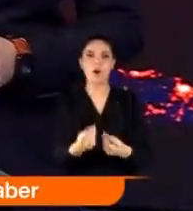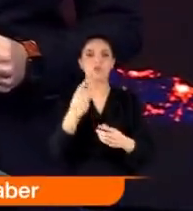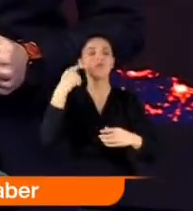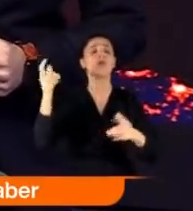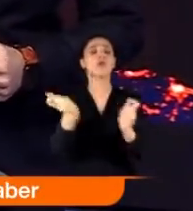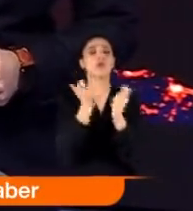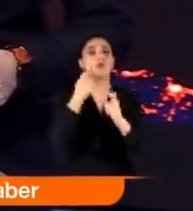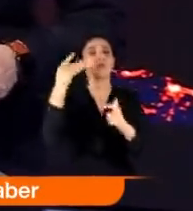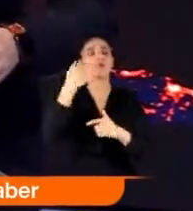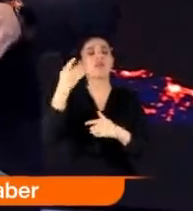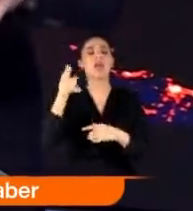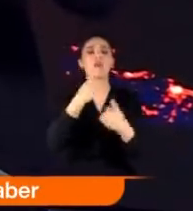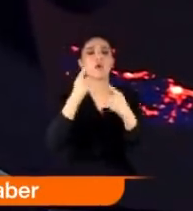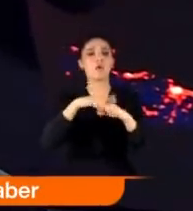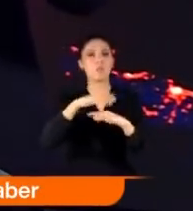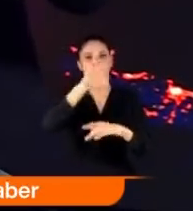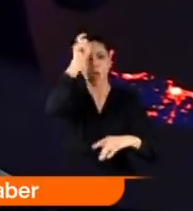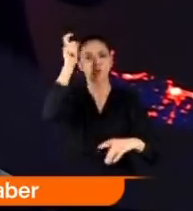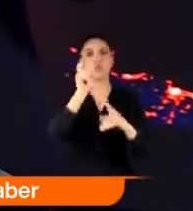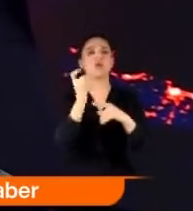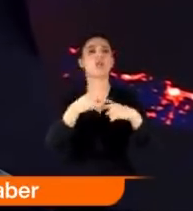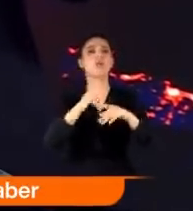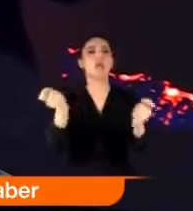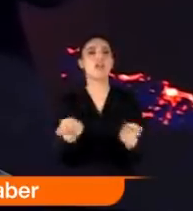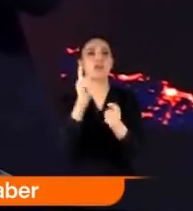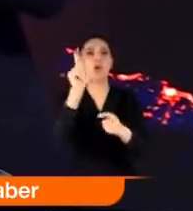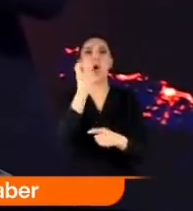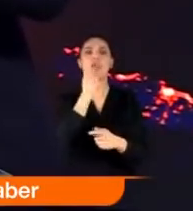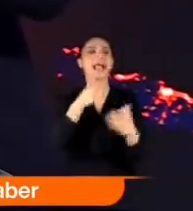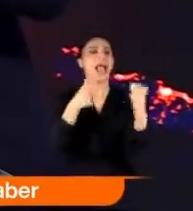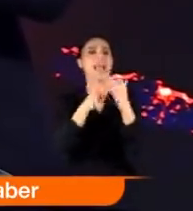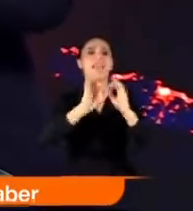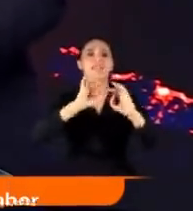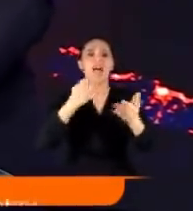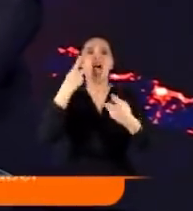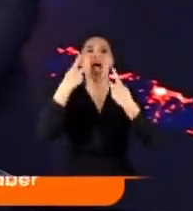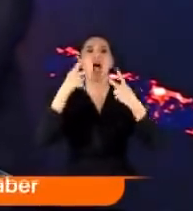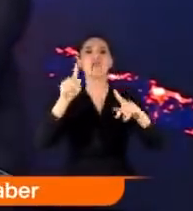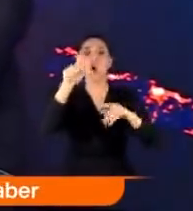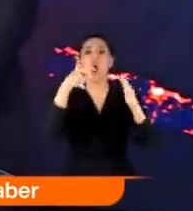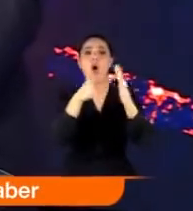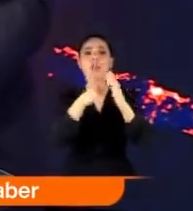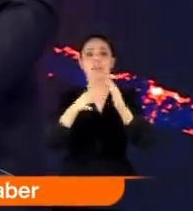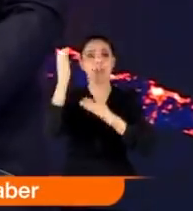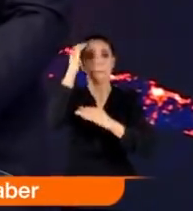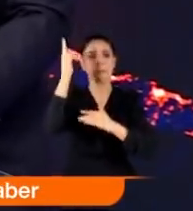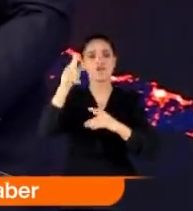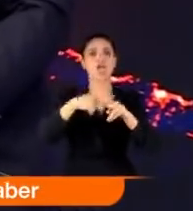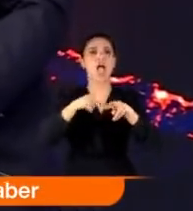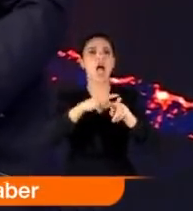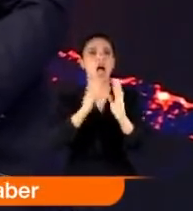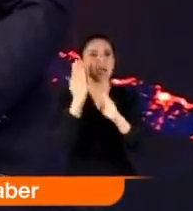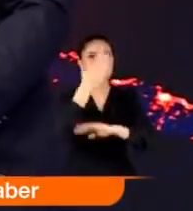Cumhurbaşkanı Erdoğan konuştu.'nin uzay çalışmalarındaki 10 yıllık hedeflerini açıkladı. O hedeflerin başında Ay'a gitmek